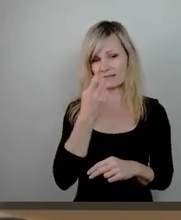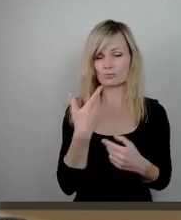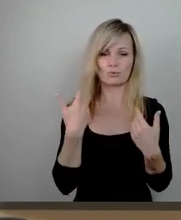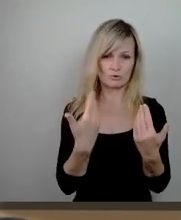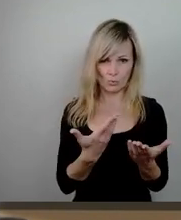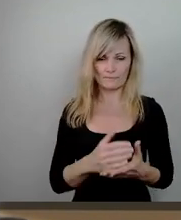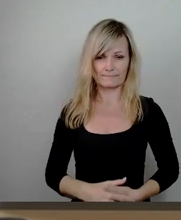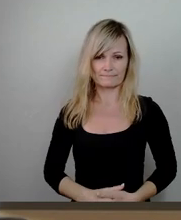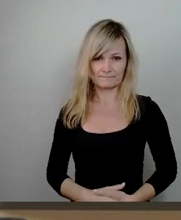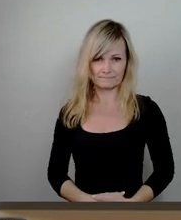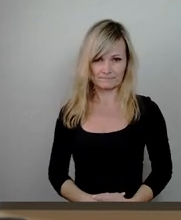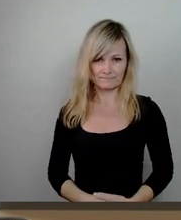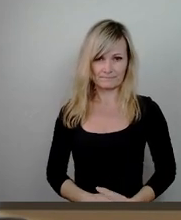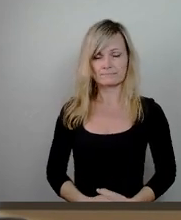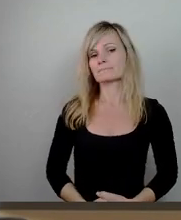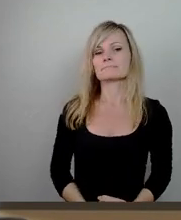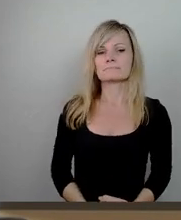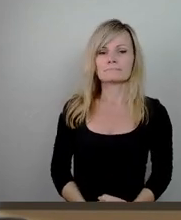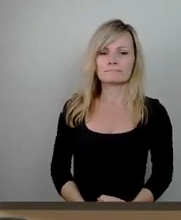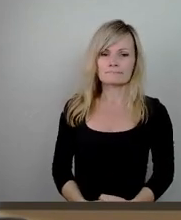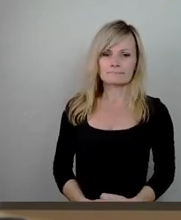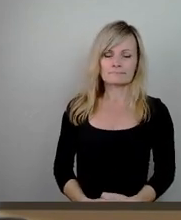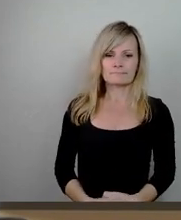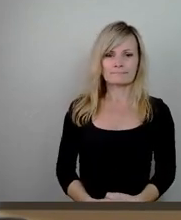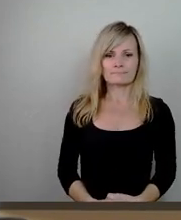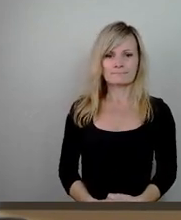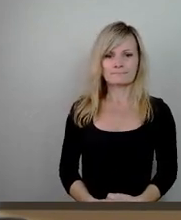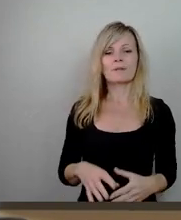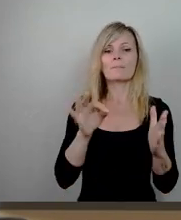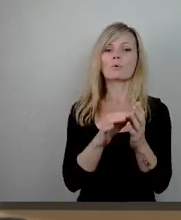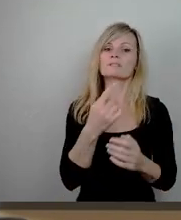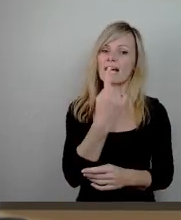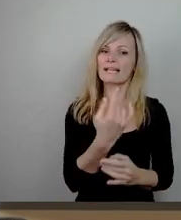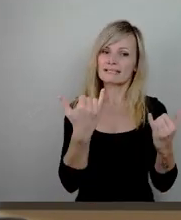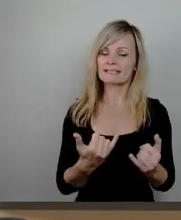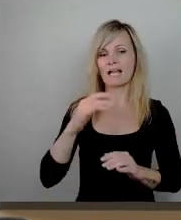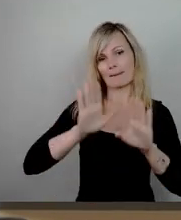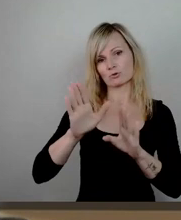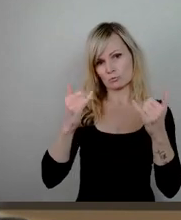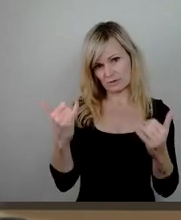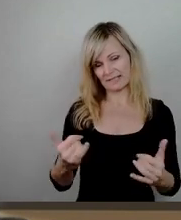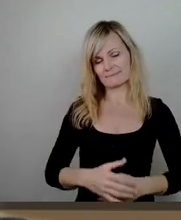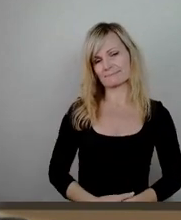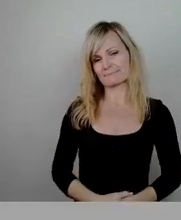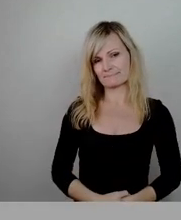dem Ersetzungsantrag und ich stelle Punkt 1 zur Abstimmung und bitte um das Stimmzeichen.